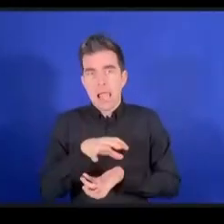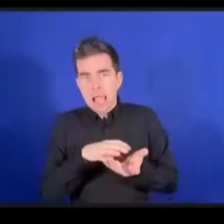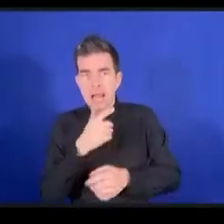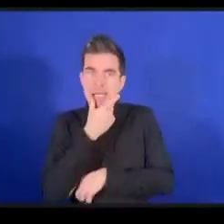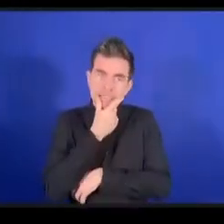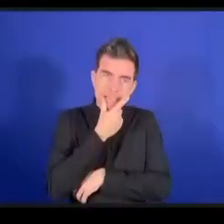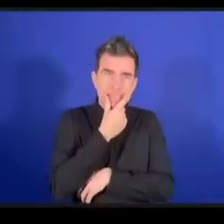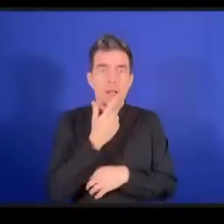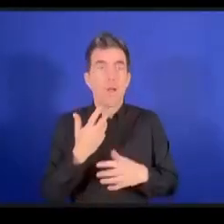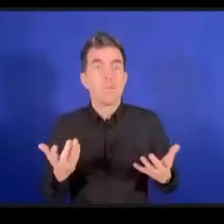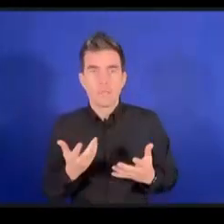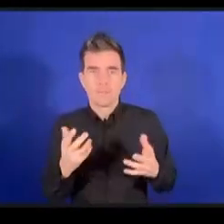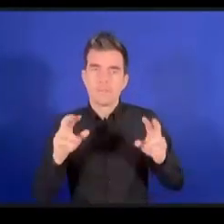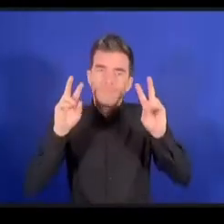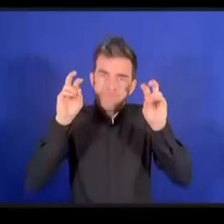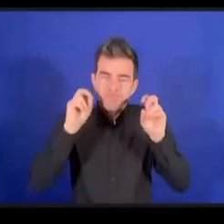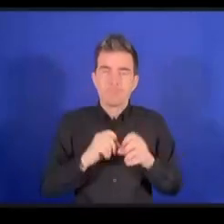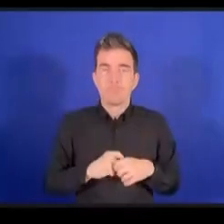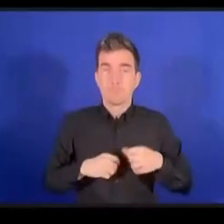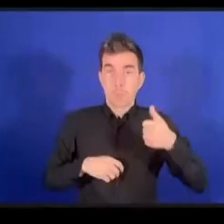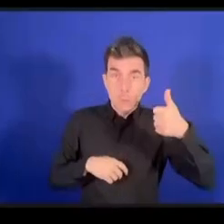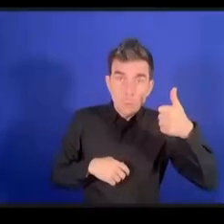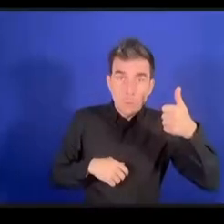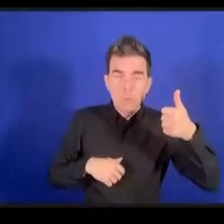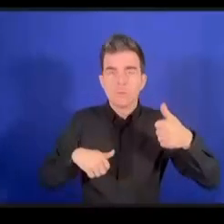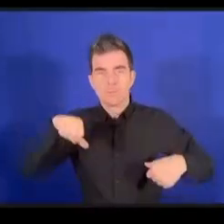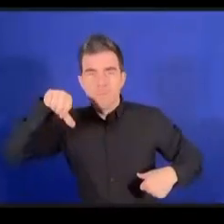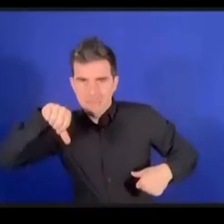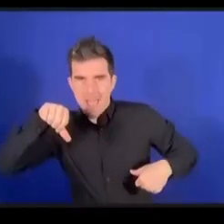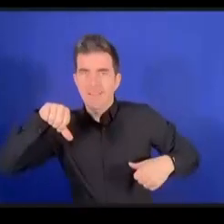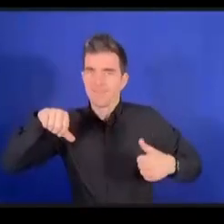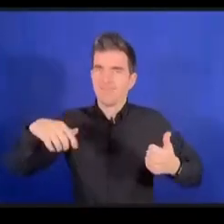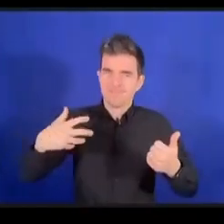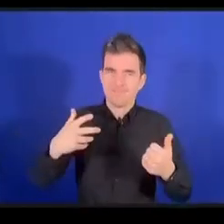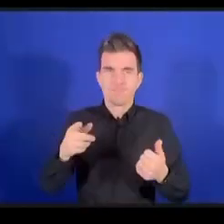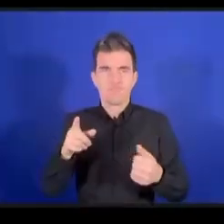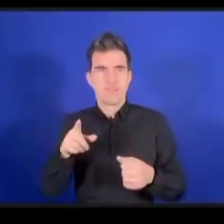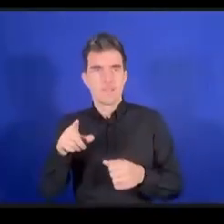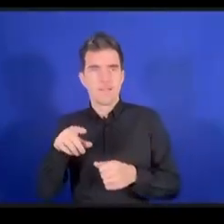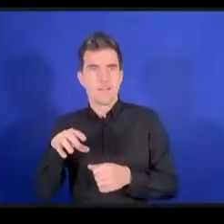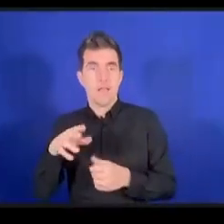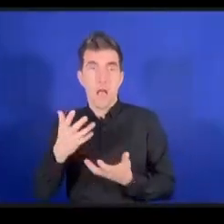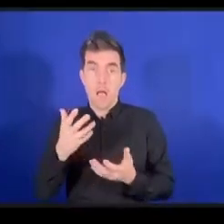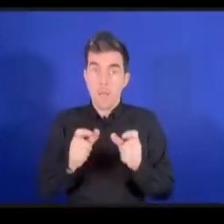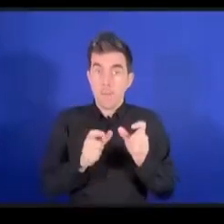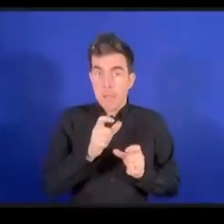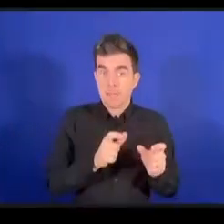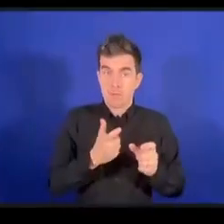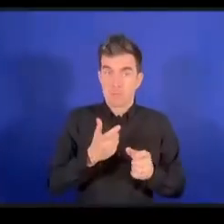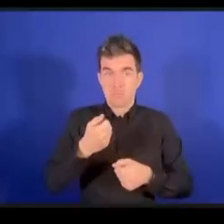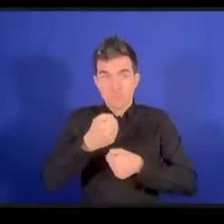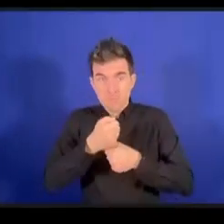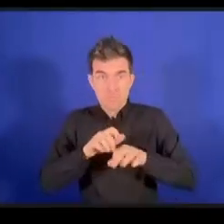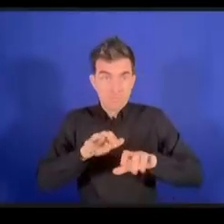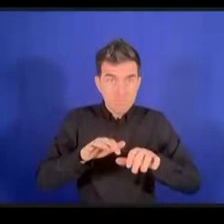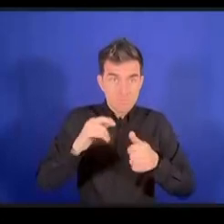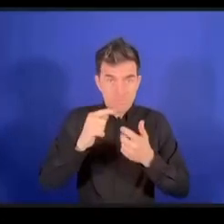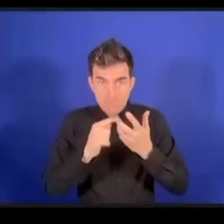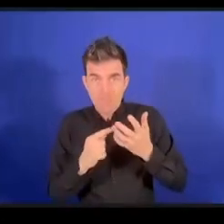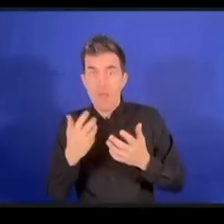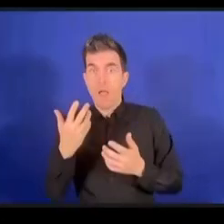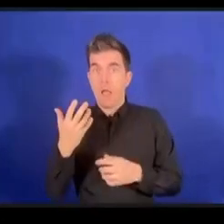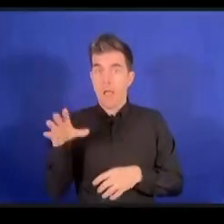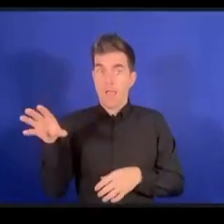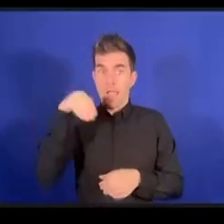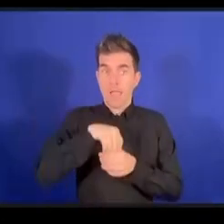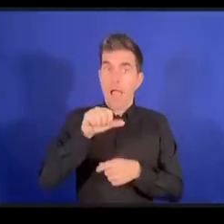والأشرار لأن الأشرار أيضا يستخدمون الذكاء الاصطناعي من أجل ربما